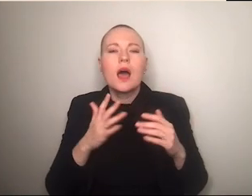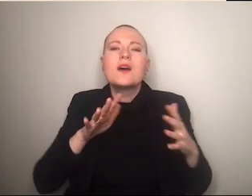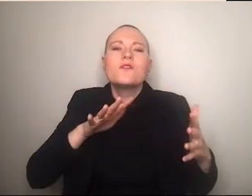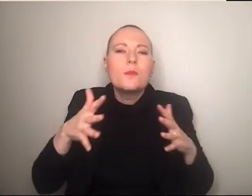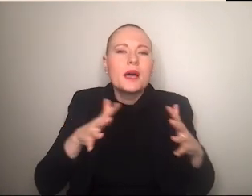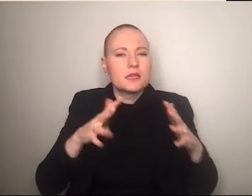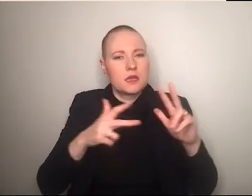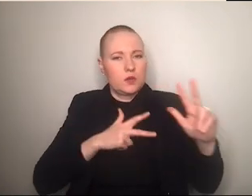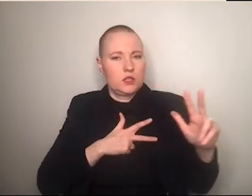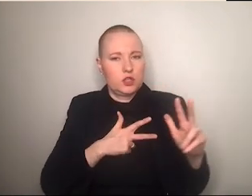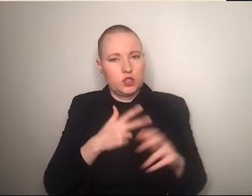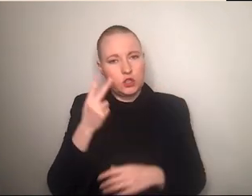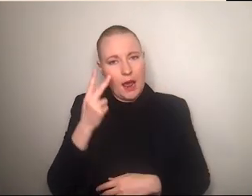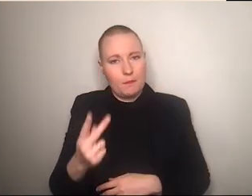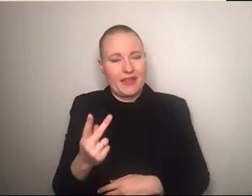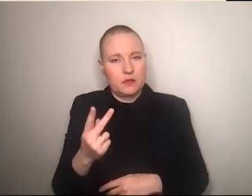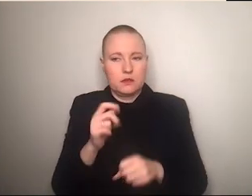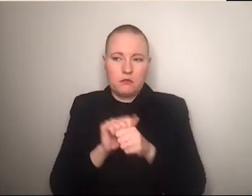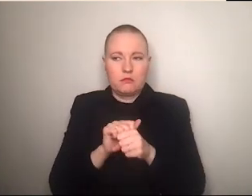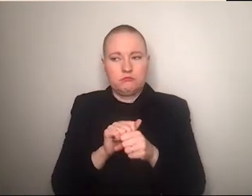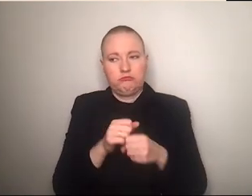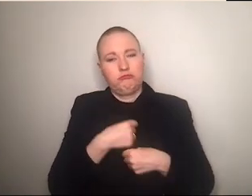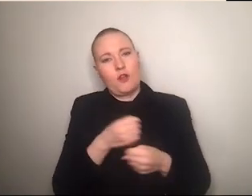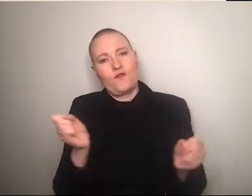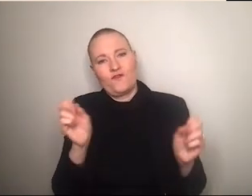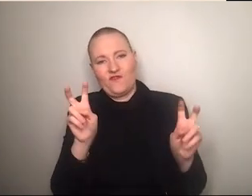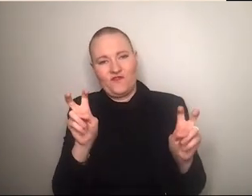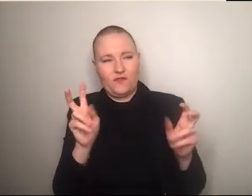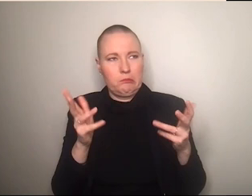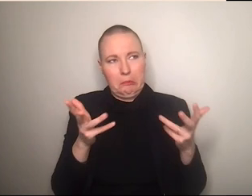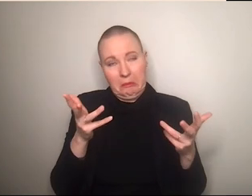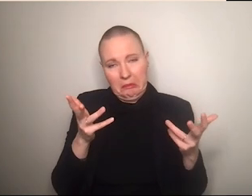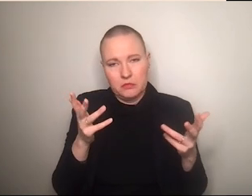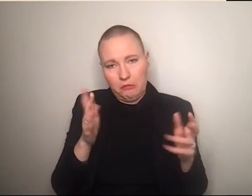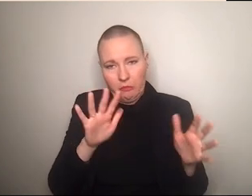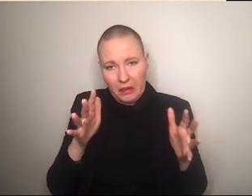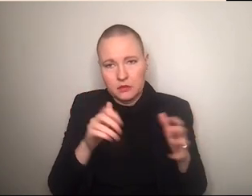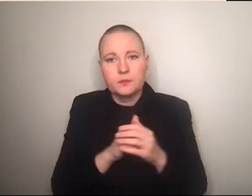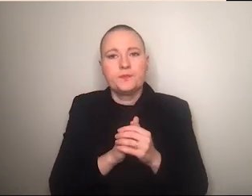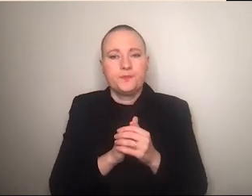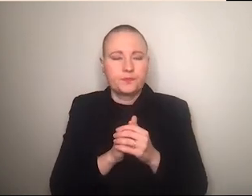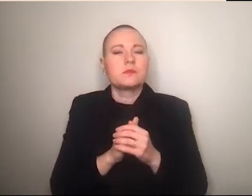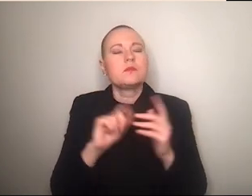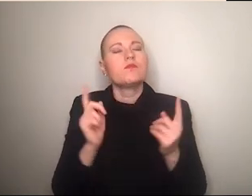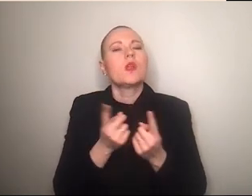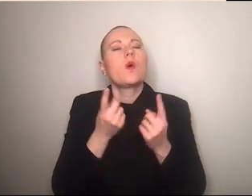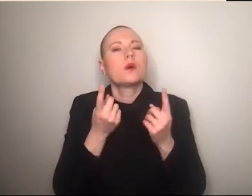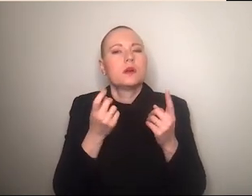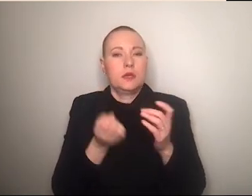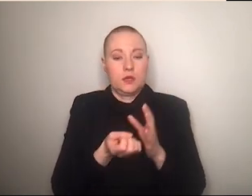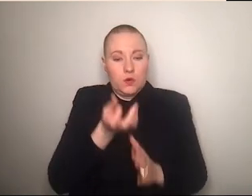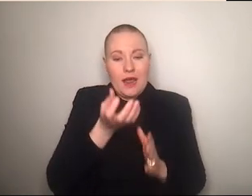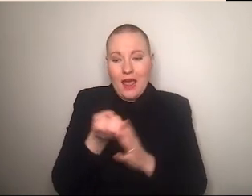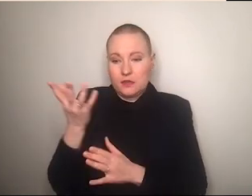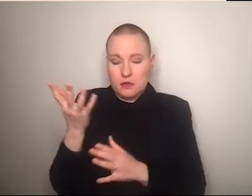in das eigene leben gewährt werden kann auf instagram sehen wir auch wie creator in sich untereinander vernetzen indem